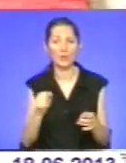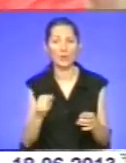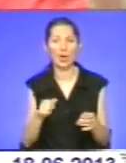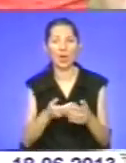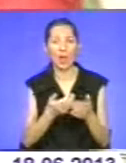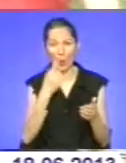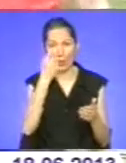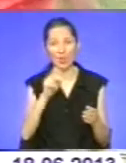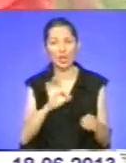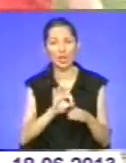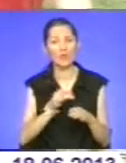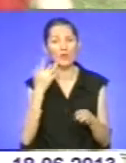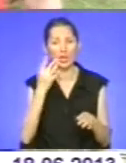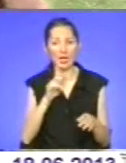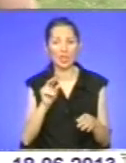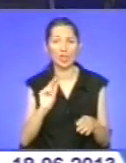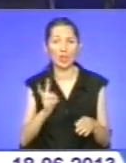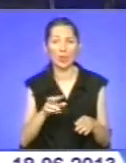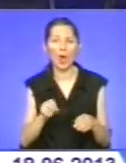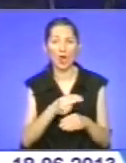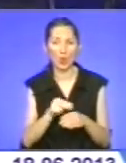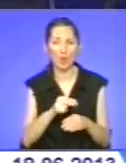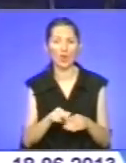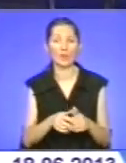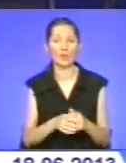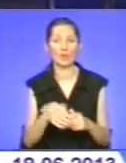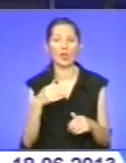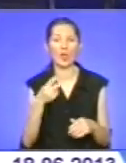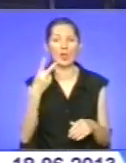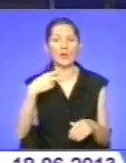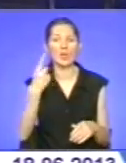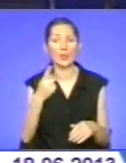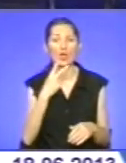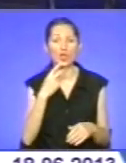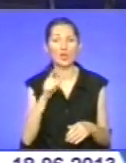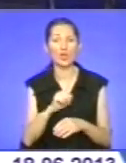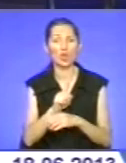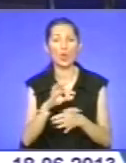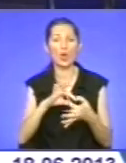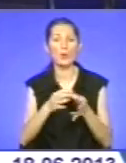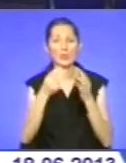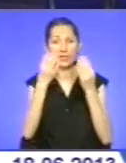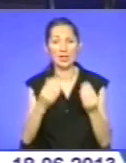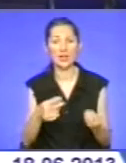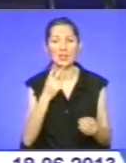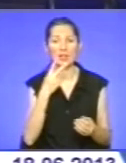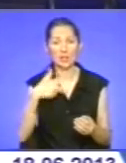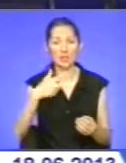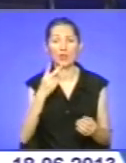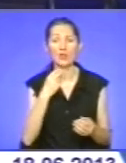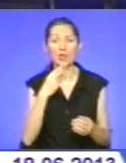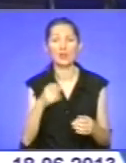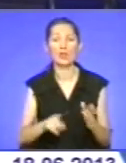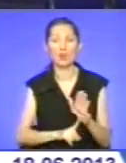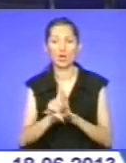Ваше здоров'я залежить тільки від вас. 21 червня у Тернополі Олімпійський день. 30 червня стартують сільські